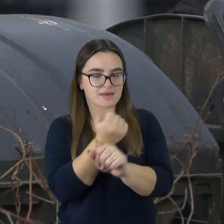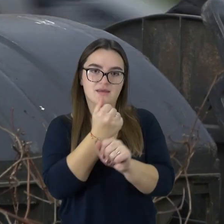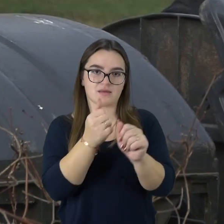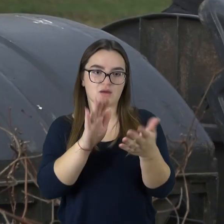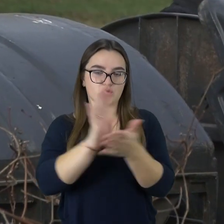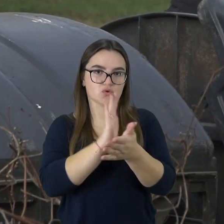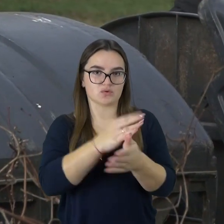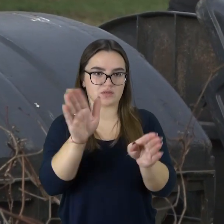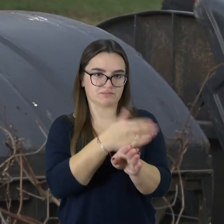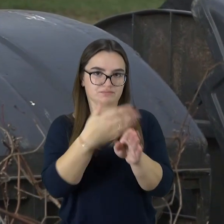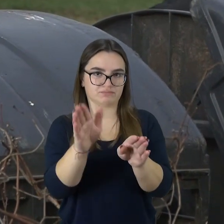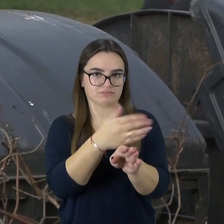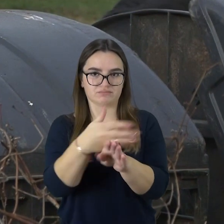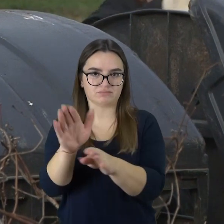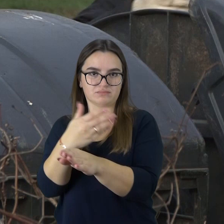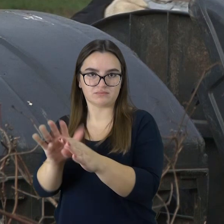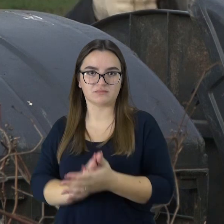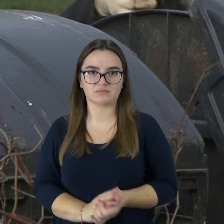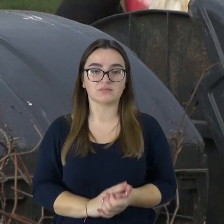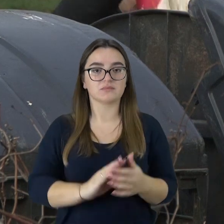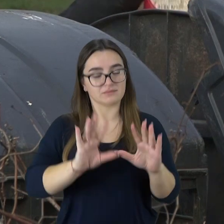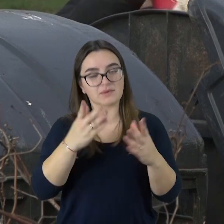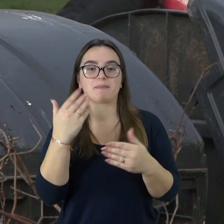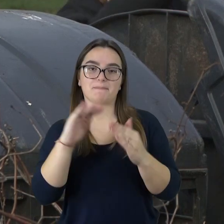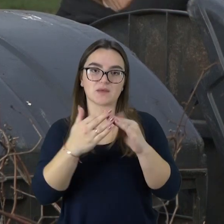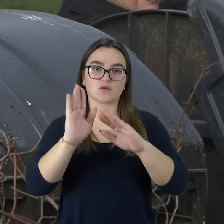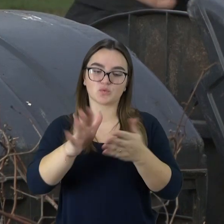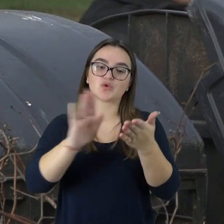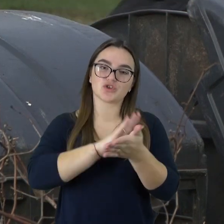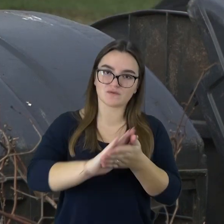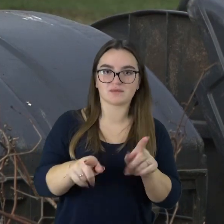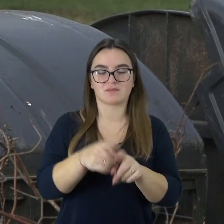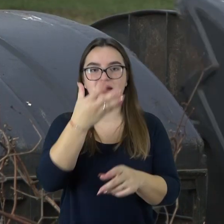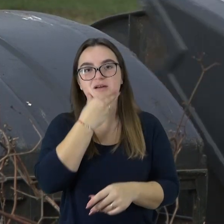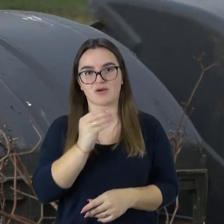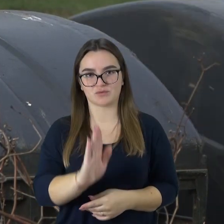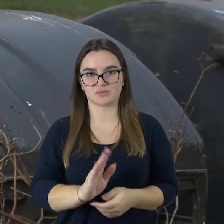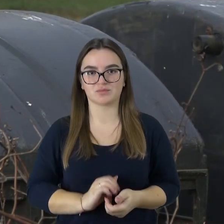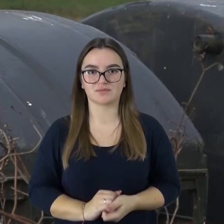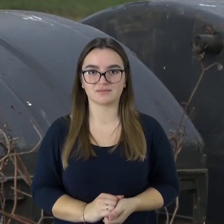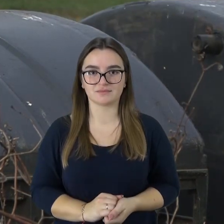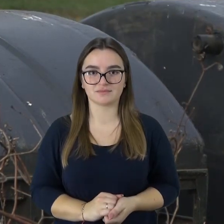atliekas mesti tik ten, kur joms skirta vieta. Taip miestas taps ne tik švarus, bet ir gražus.